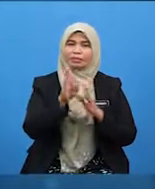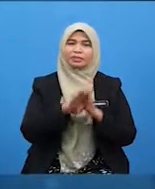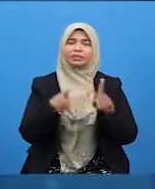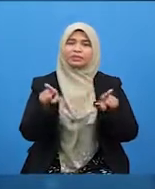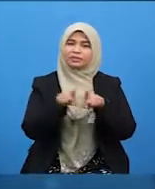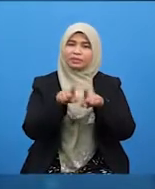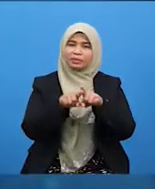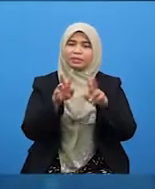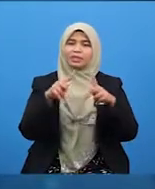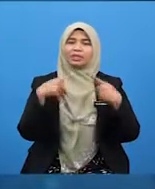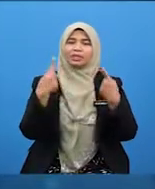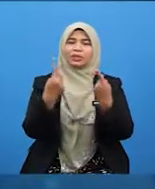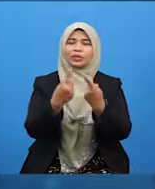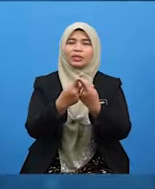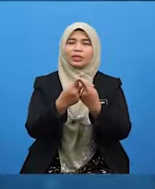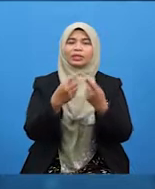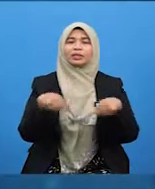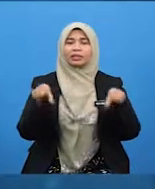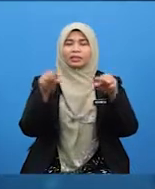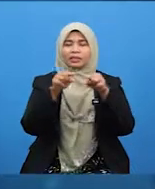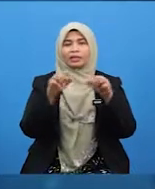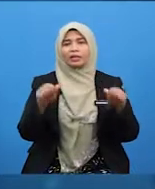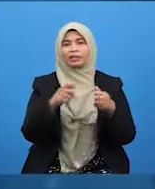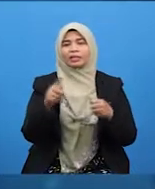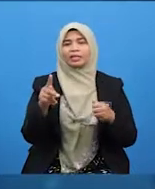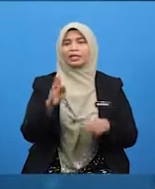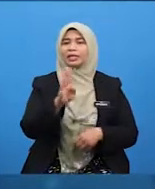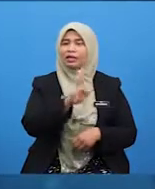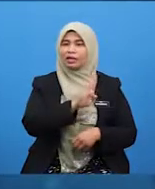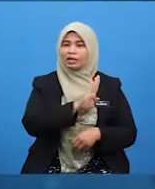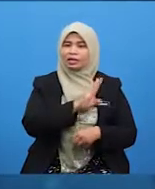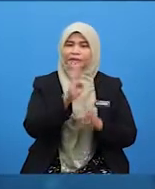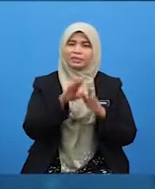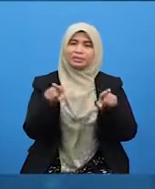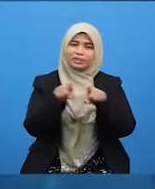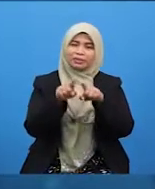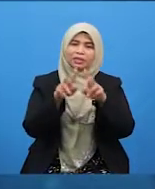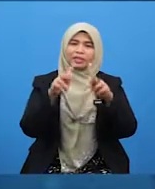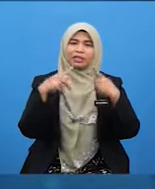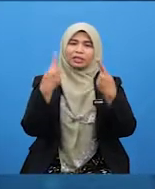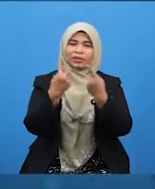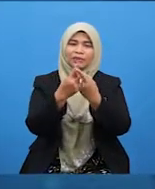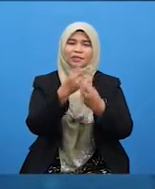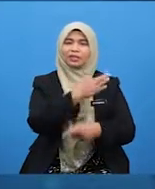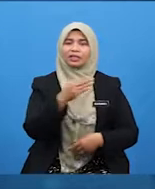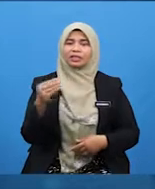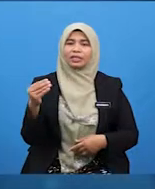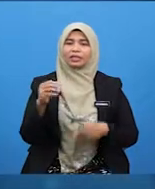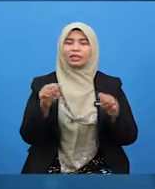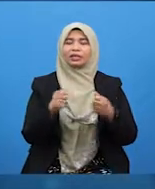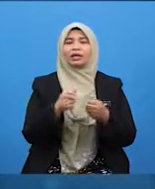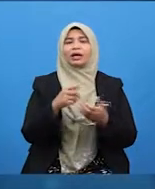keluarga? kepentingan mengamalkan adab bersama keluarga. Dan